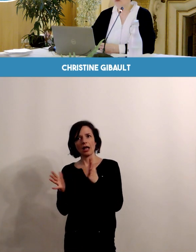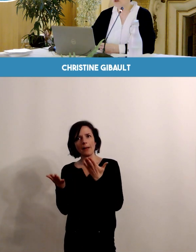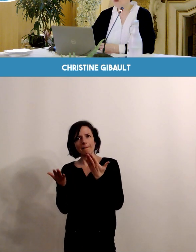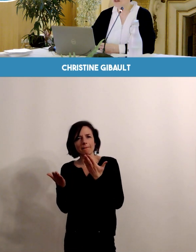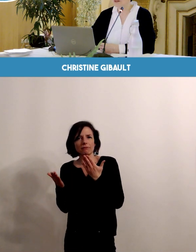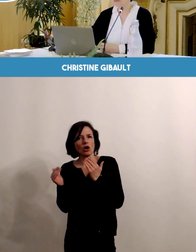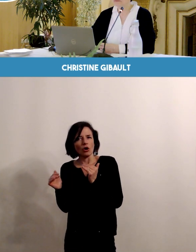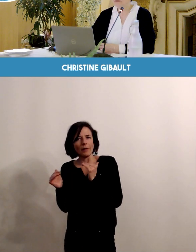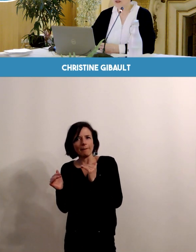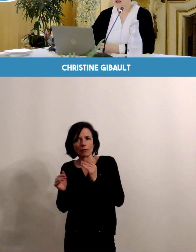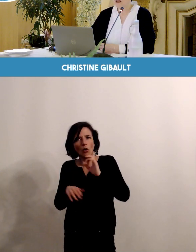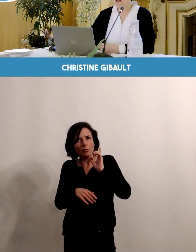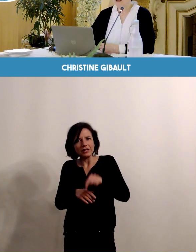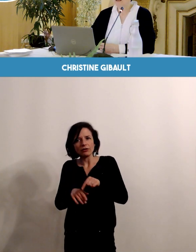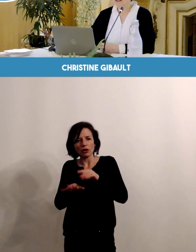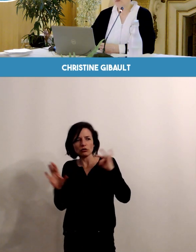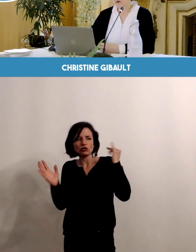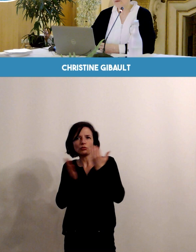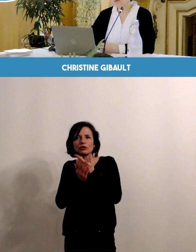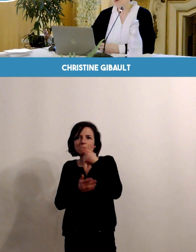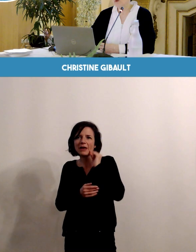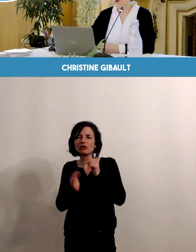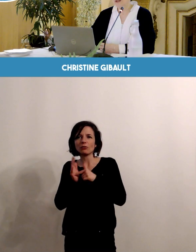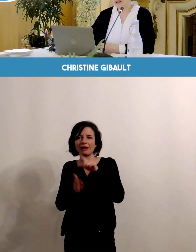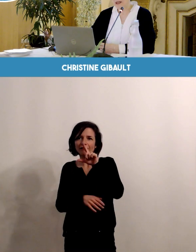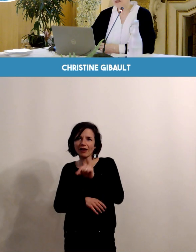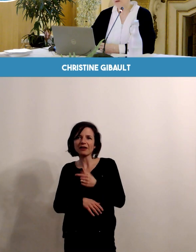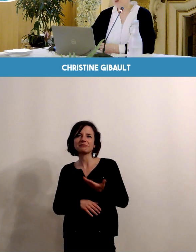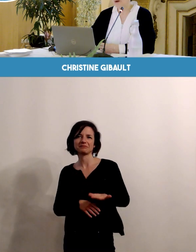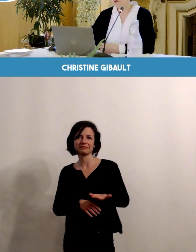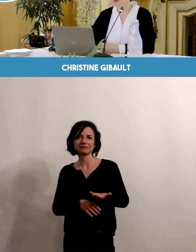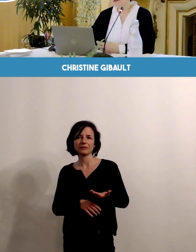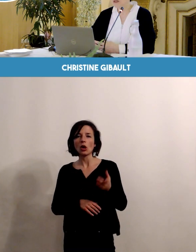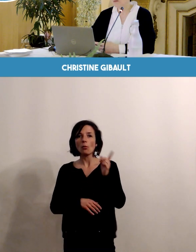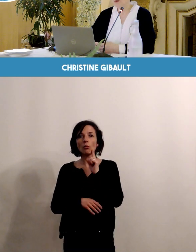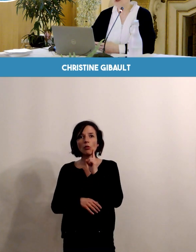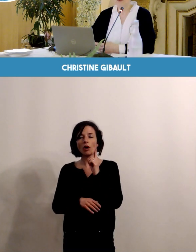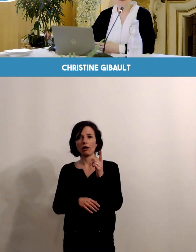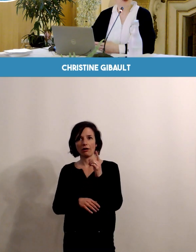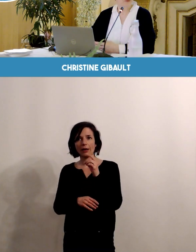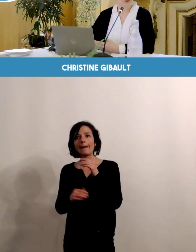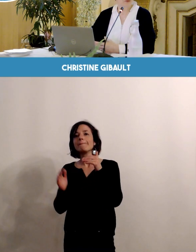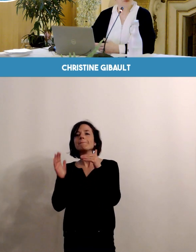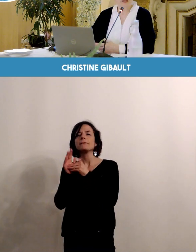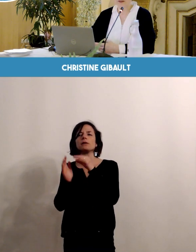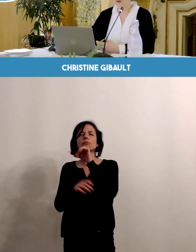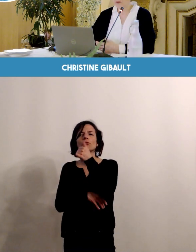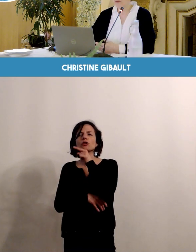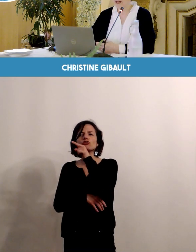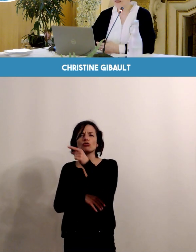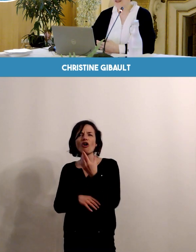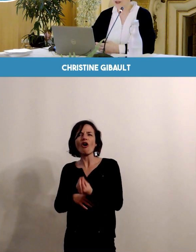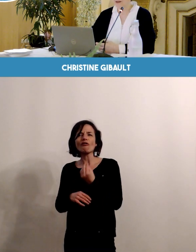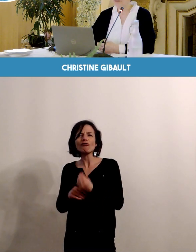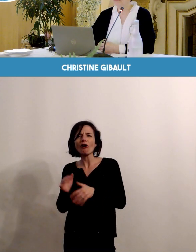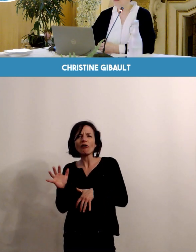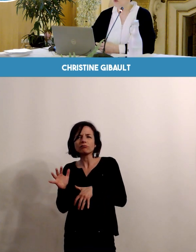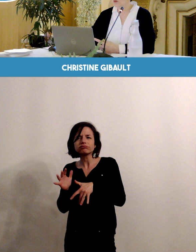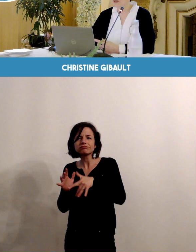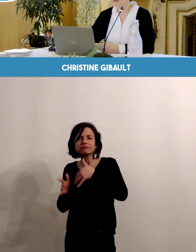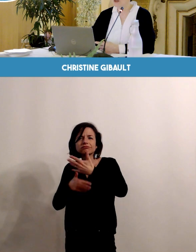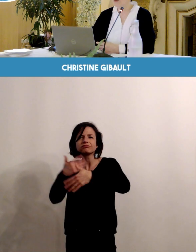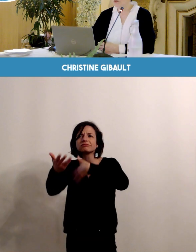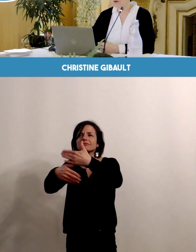obligatoire en mai 2020. C'est le premier moment clé du parcours des 1000 premiers jours de l'enfant dont vous avez entendu parler déjà.